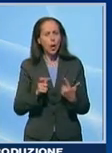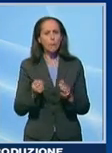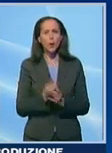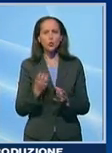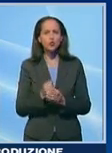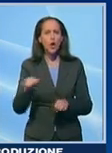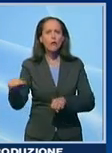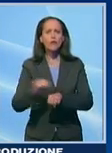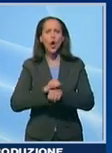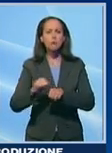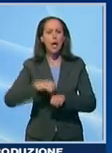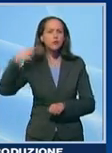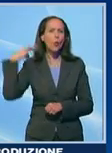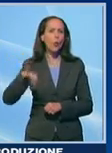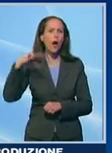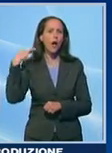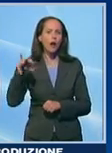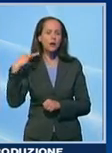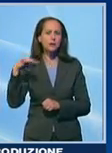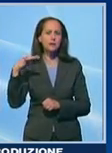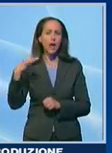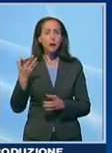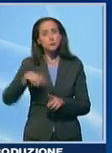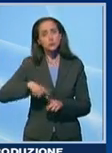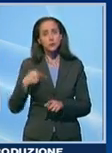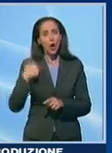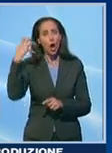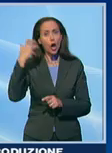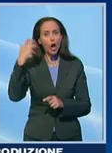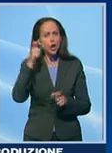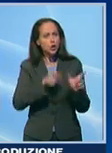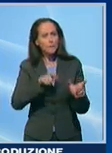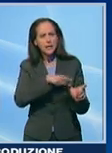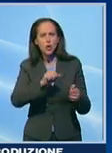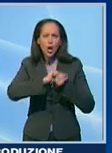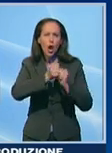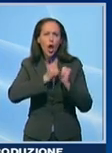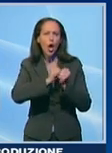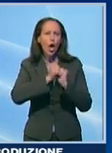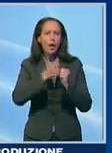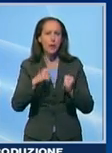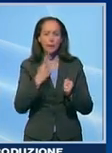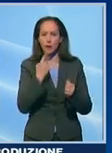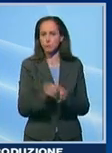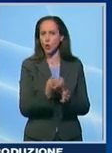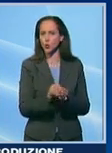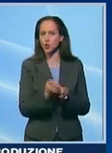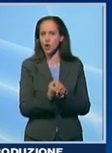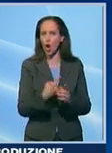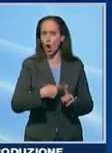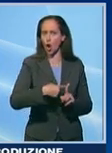formaggi di altissima qualità. Ma dovremmo essere anche orgogliosi di avere ancora delle persone che combattono per mantenere attiva la loro produzione.